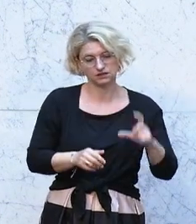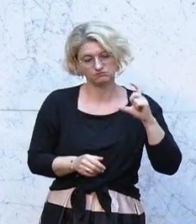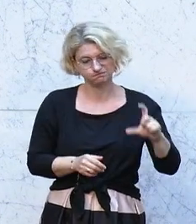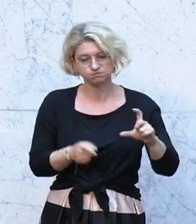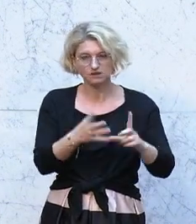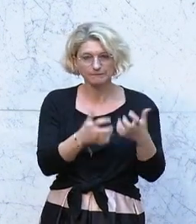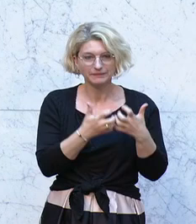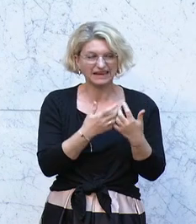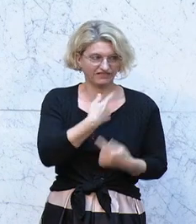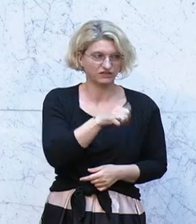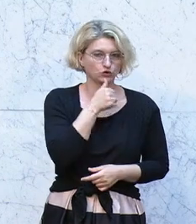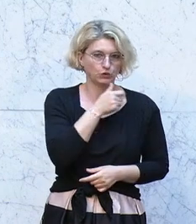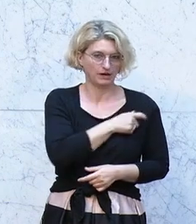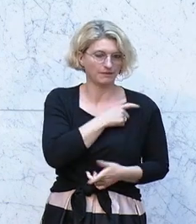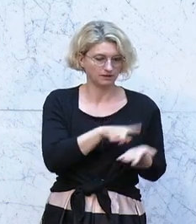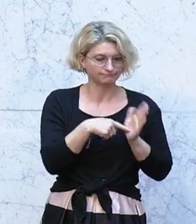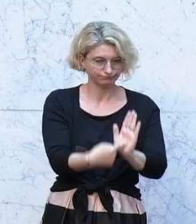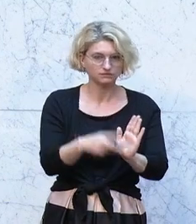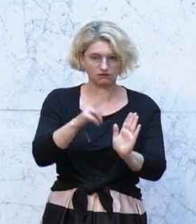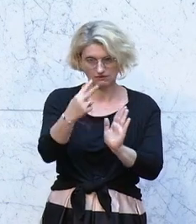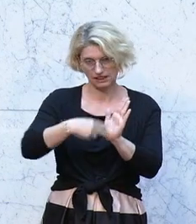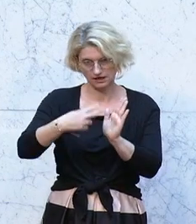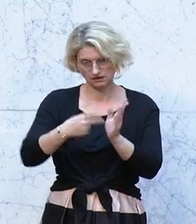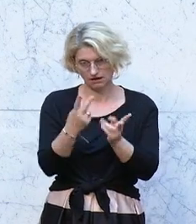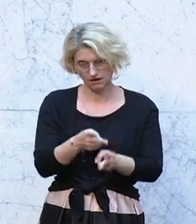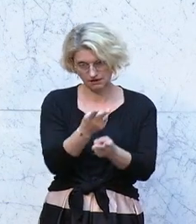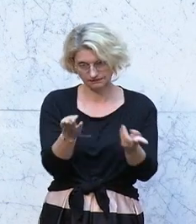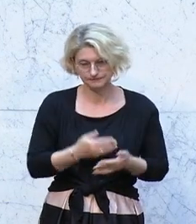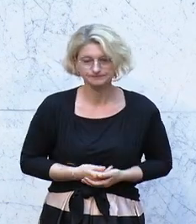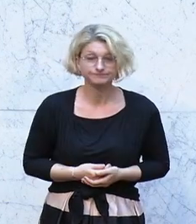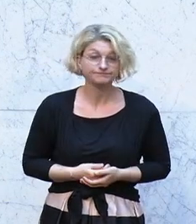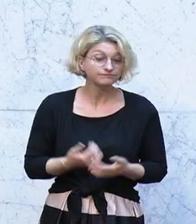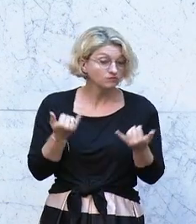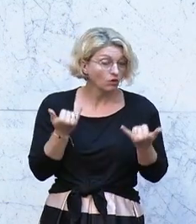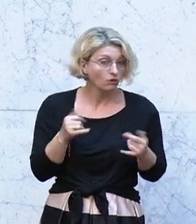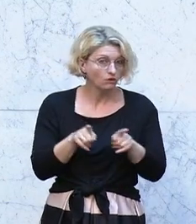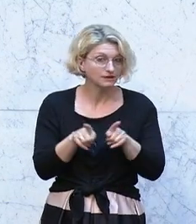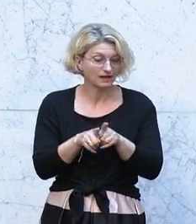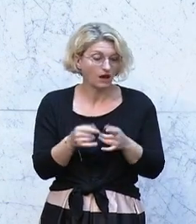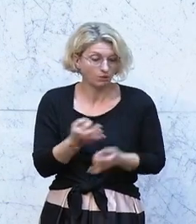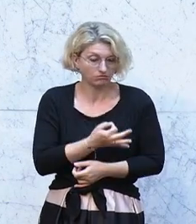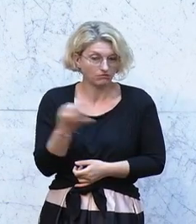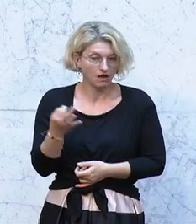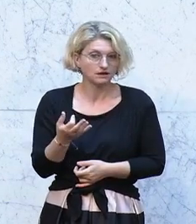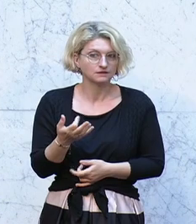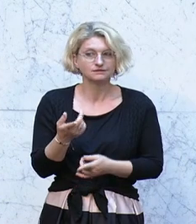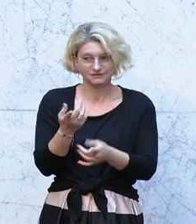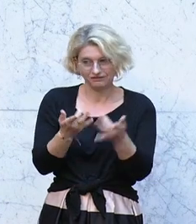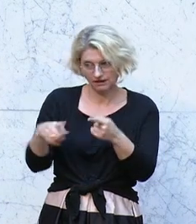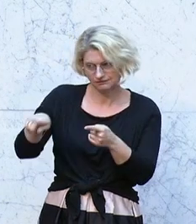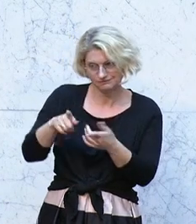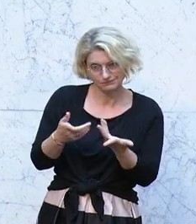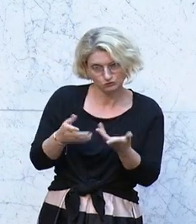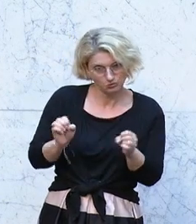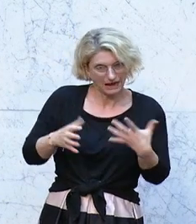Grünen-Fraktion nachlesen. Heute ist auch der Tag zu sagen, das wird Sie vielleicht überraschen, dass